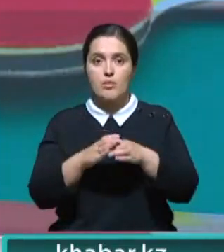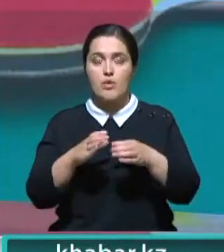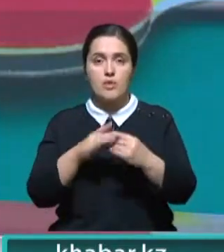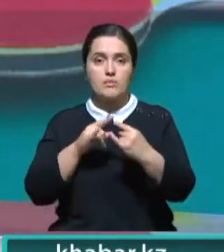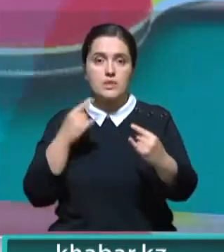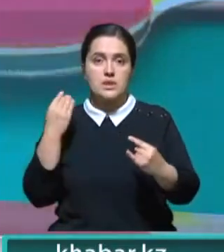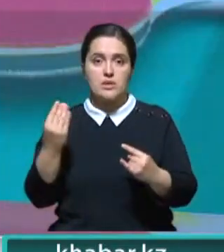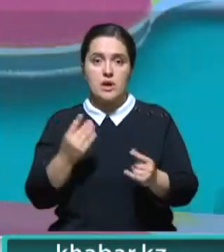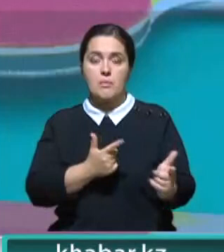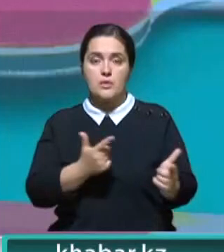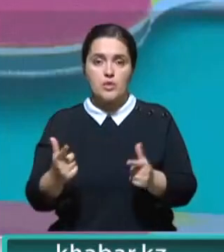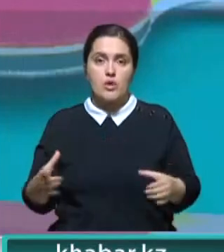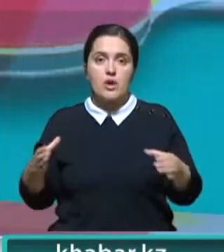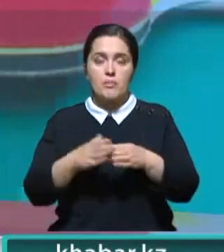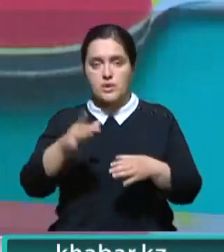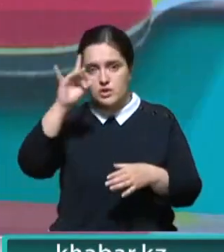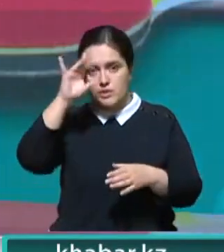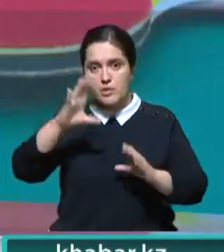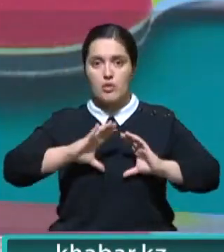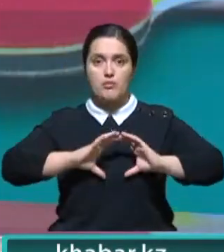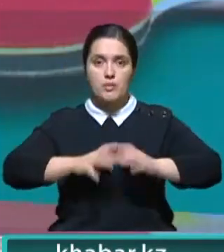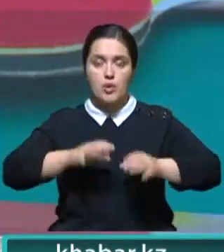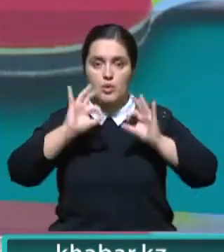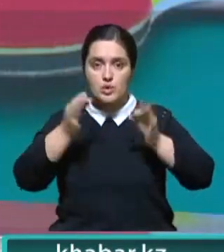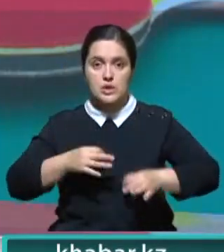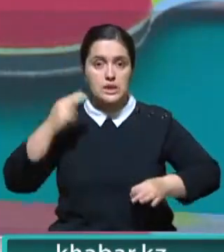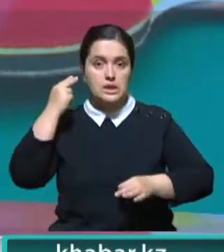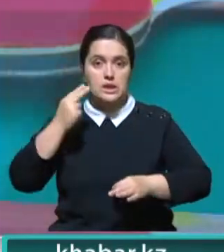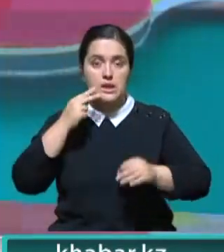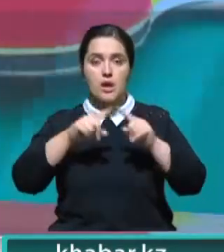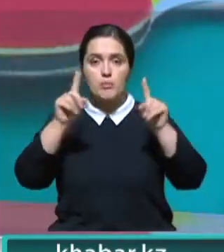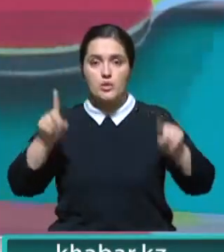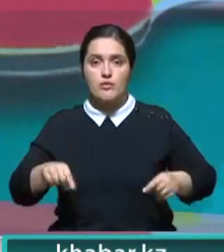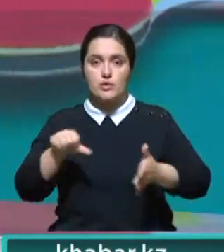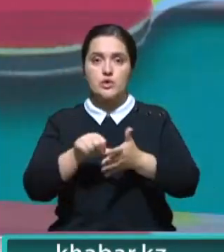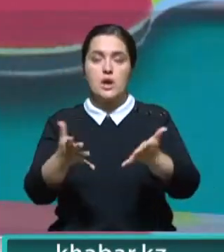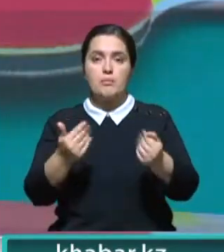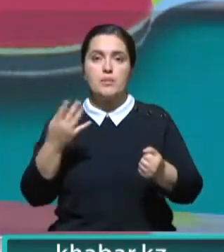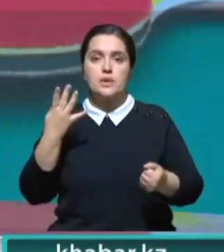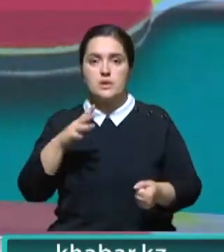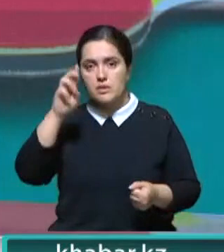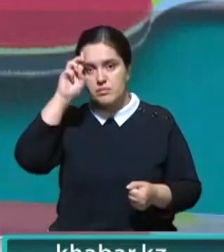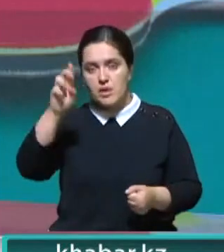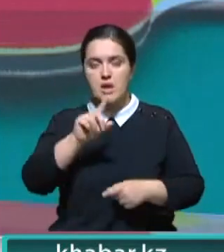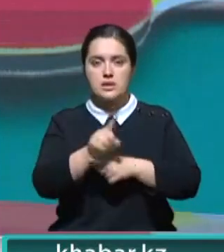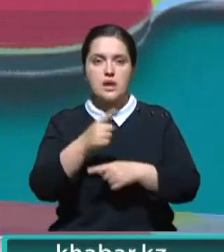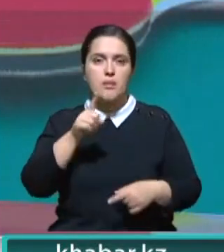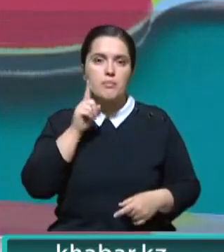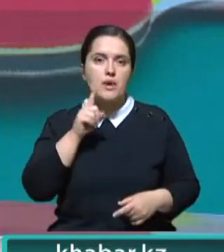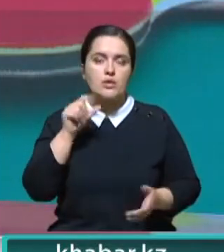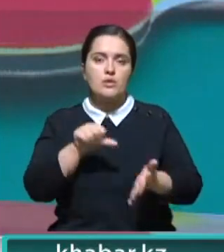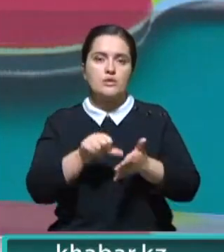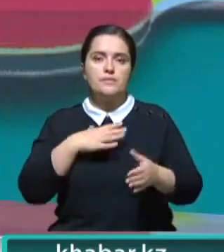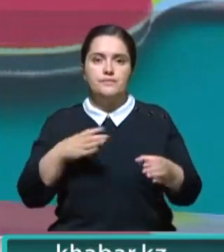сборная по настольному теннису начала подготовку к командному чемпионату мира. Осенью он пройдет в Китай. Путевку на участие получили 40 стран.